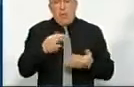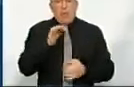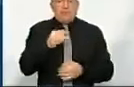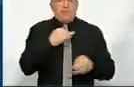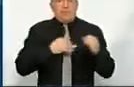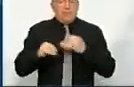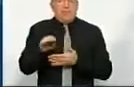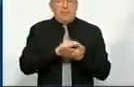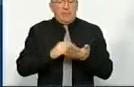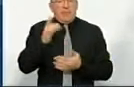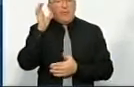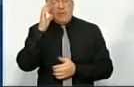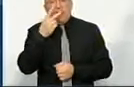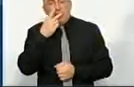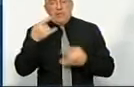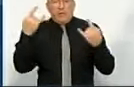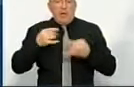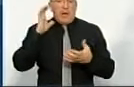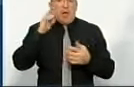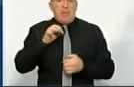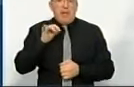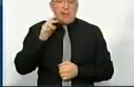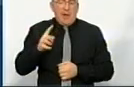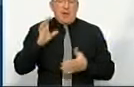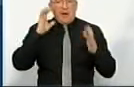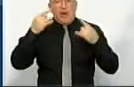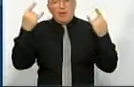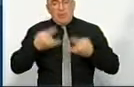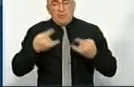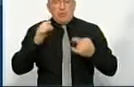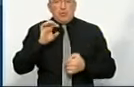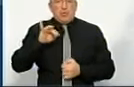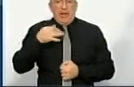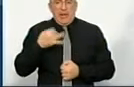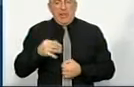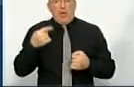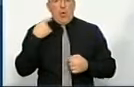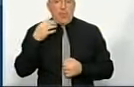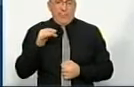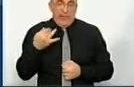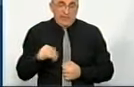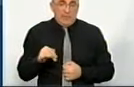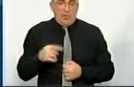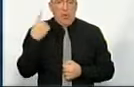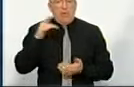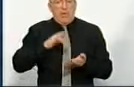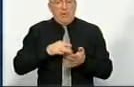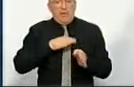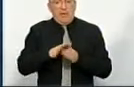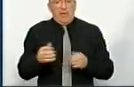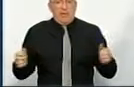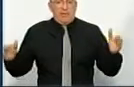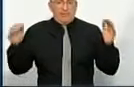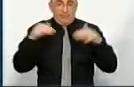розмову. Нагадаю, ви слухали, дивилися передачу Радіо Майдан на радіо і телебаченні Суспільного Кропивницька. І сьогодні в обласному центрі відбулися